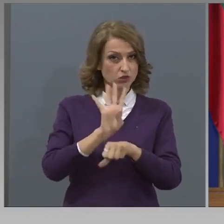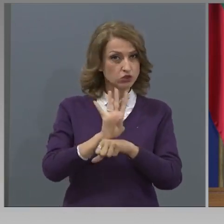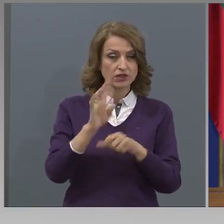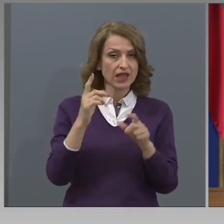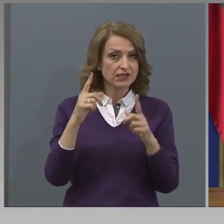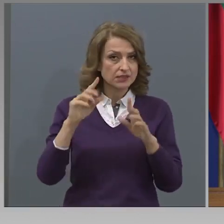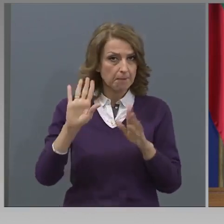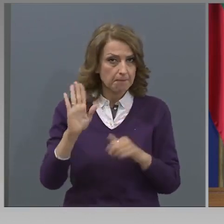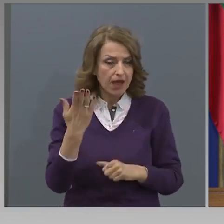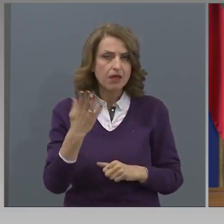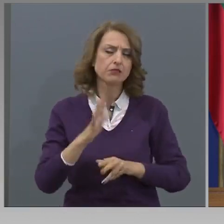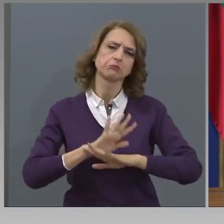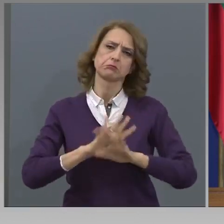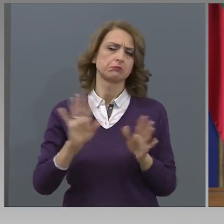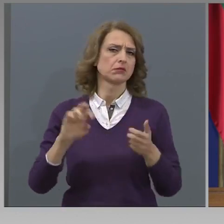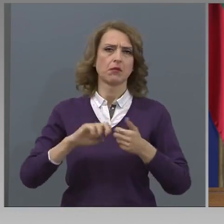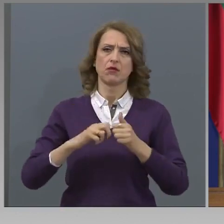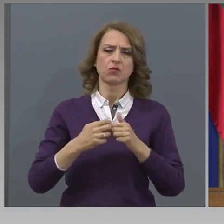проведат.